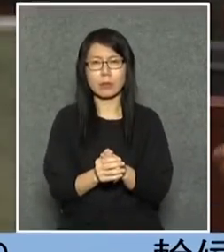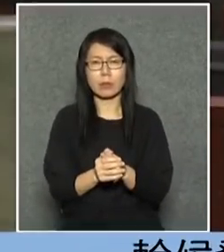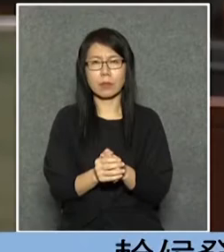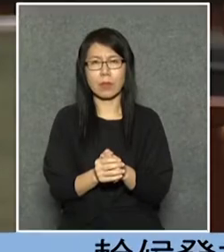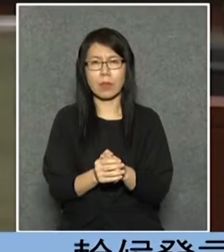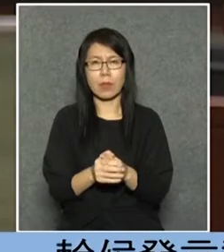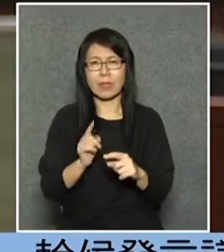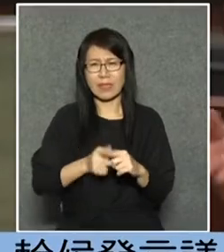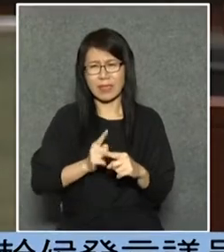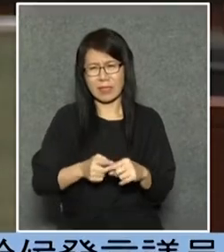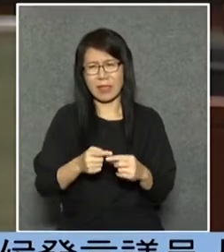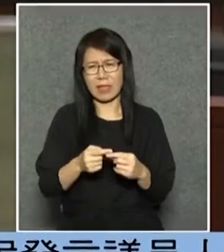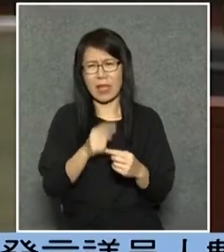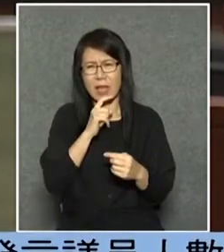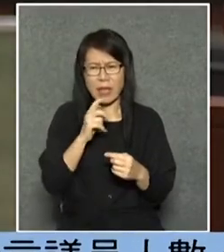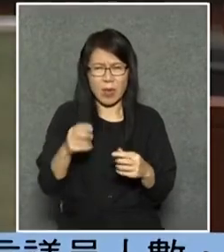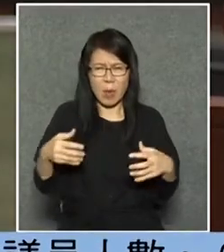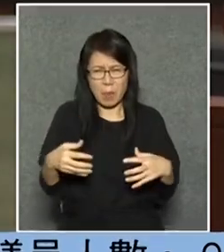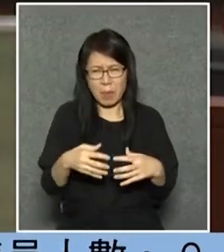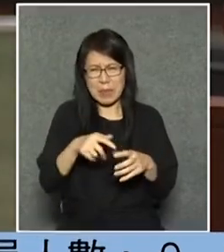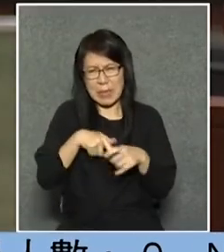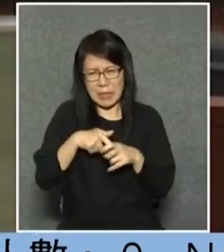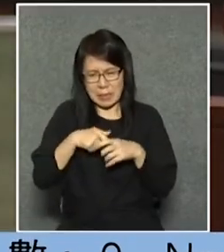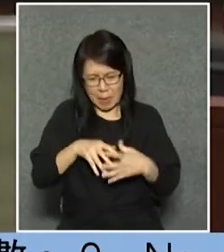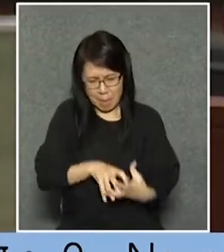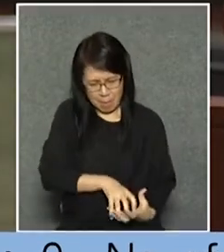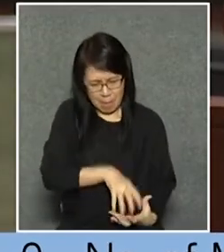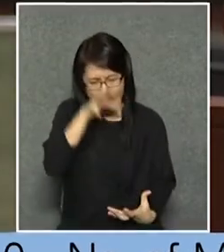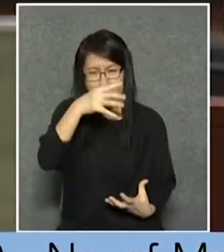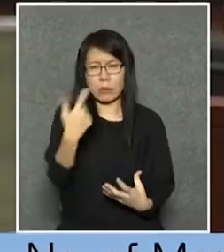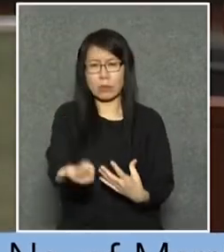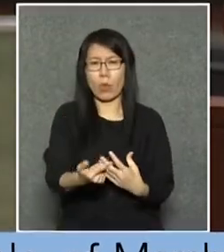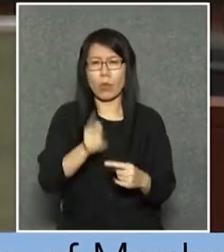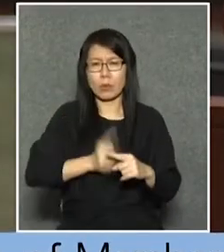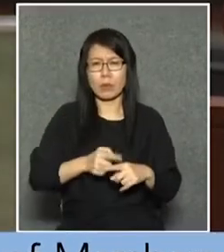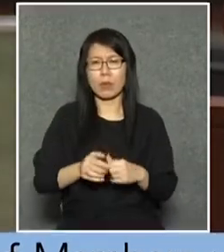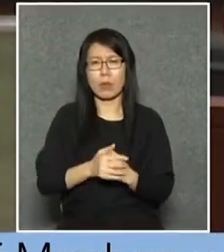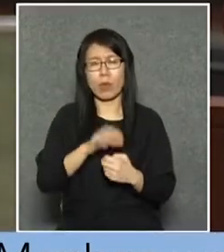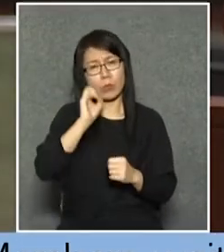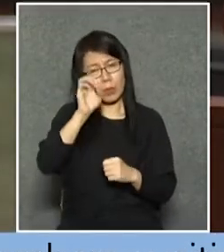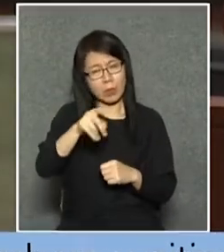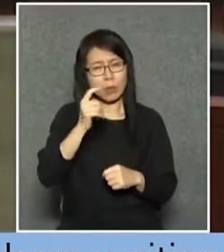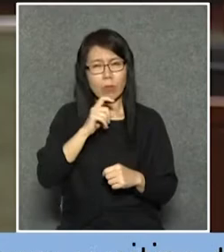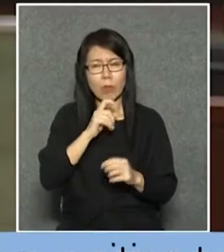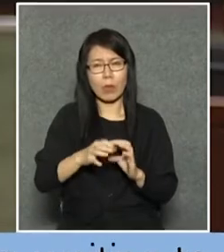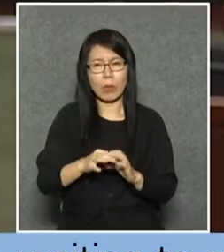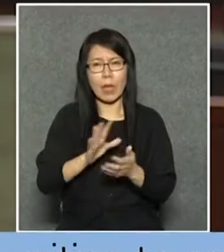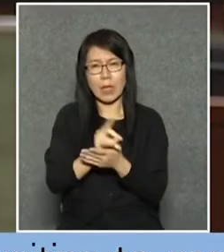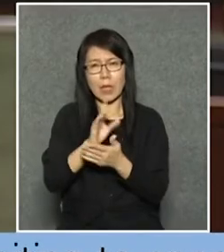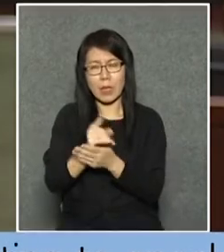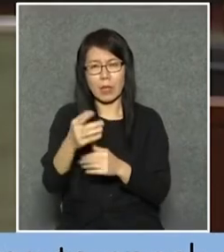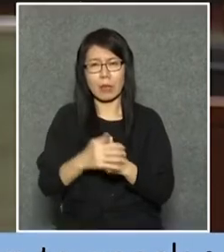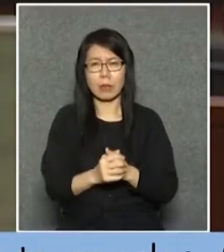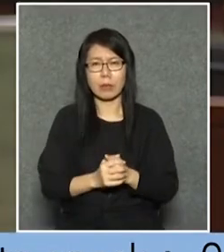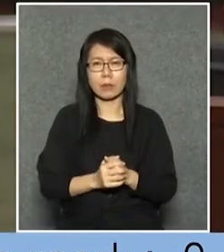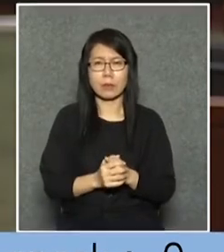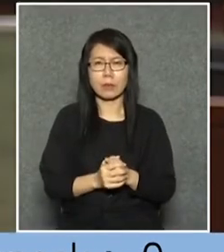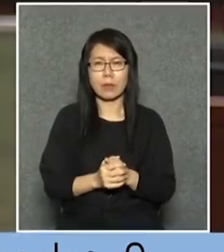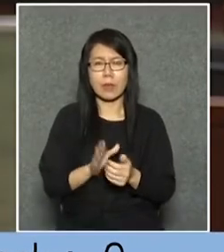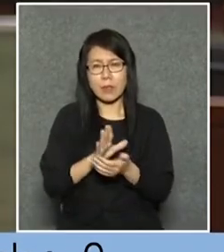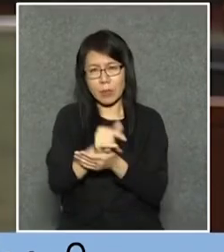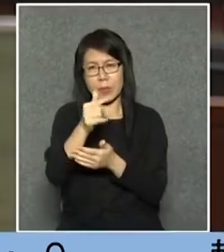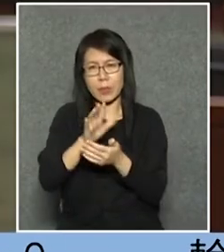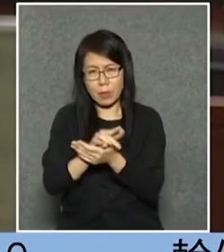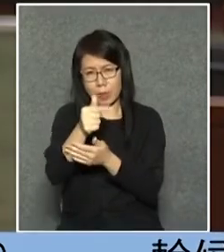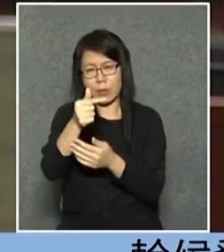豬籠來的豬籠入水不斷湧進去那我要問的就是其實我們講的就是如果你年年這樣去或者十年十年